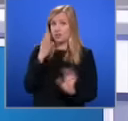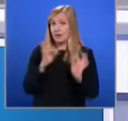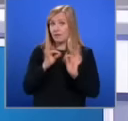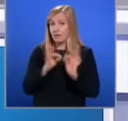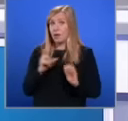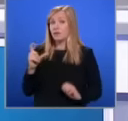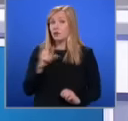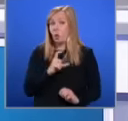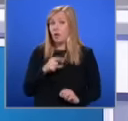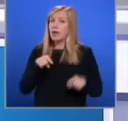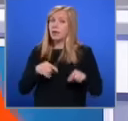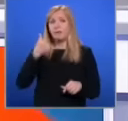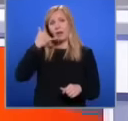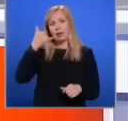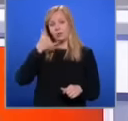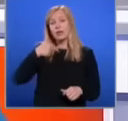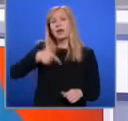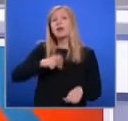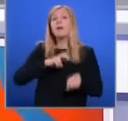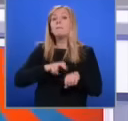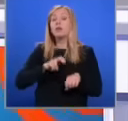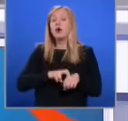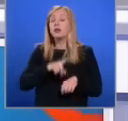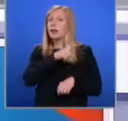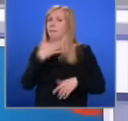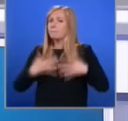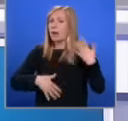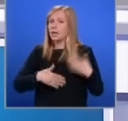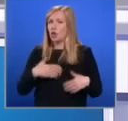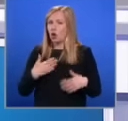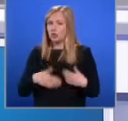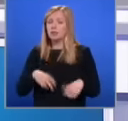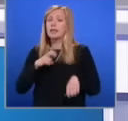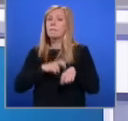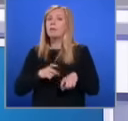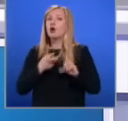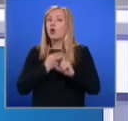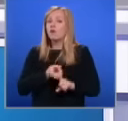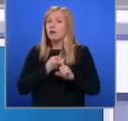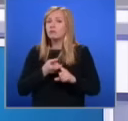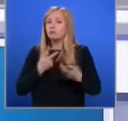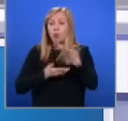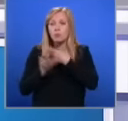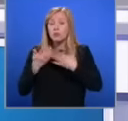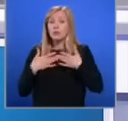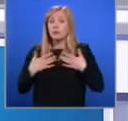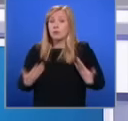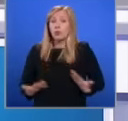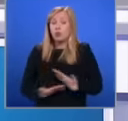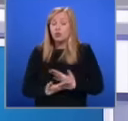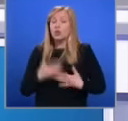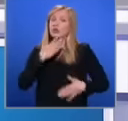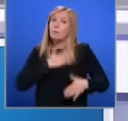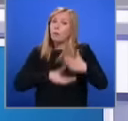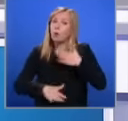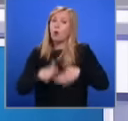Днес в телефонен разговор премиерът Глъб Донев и Макийонският му колега Димитър Кобачевски обсъдиха необходимостта от спокойно